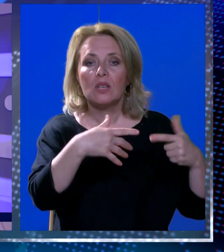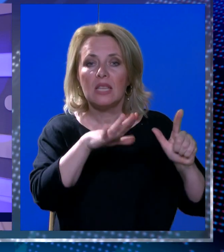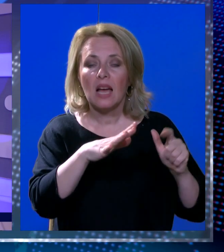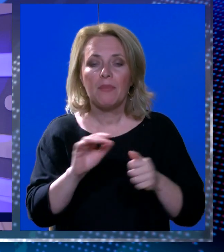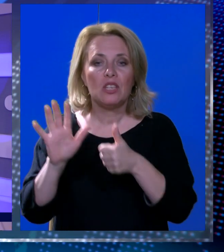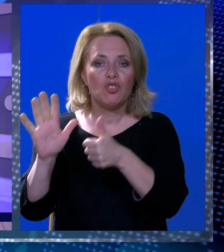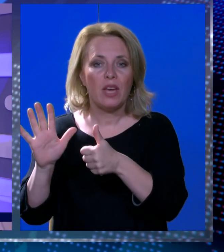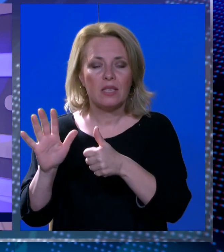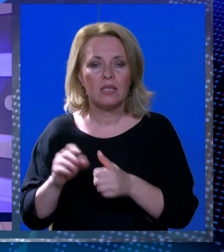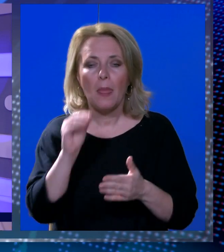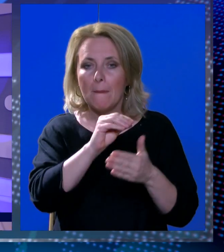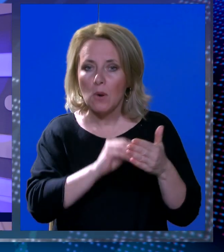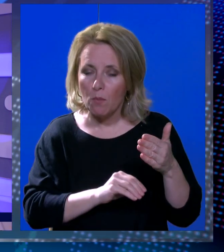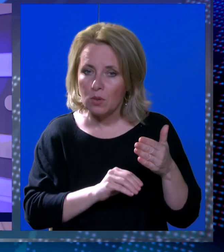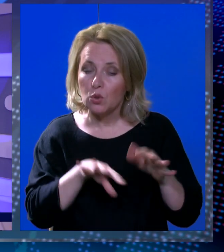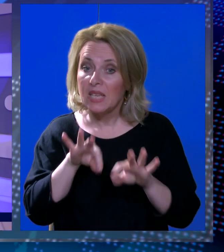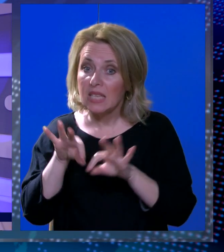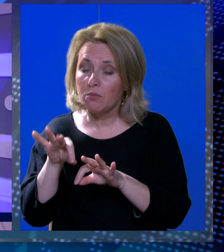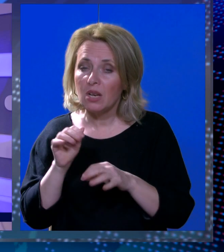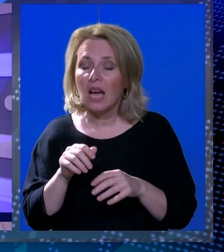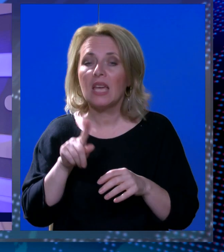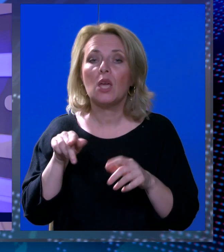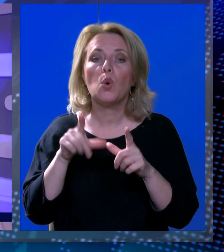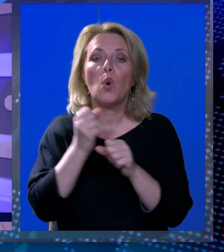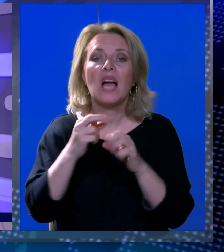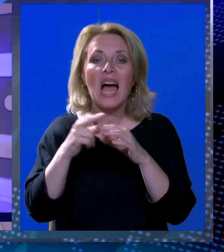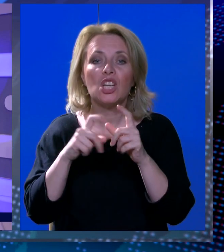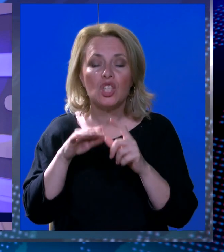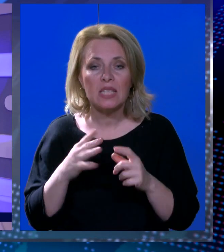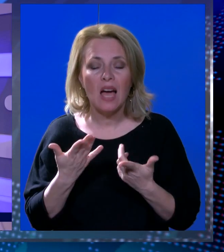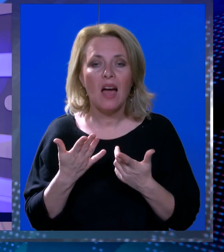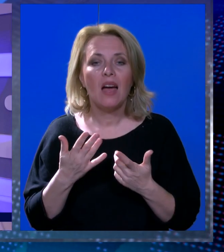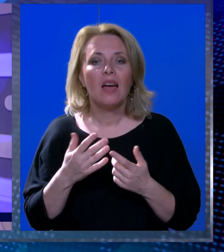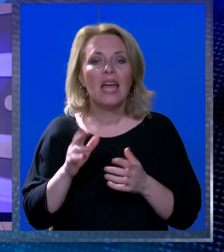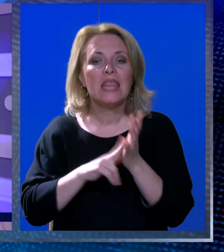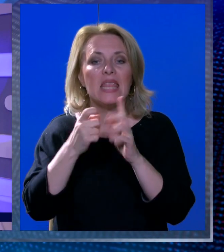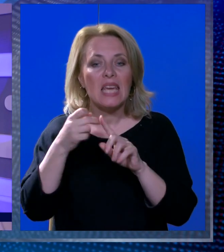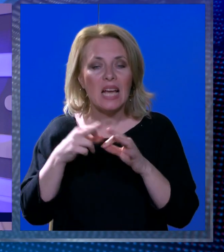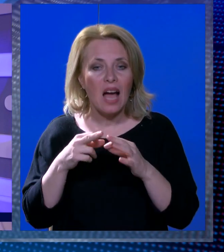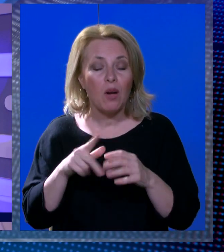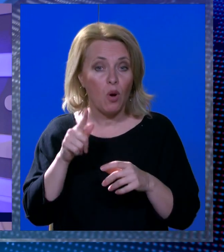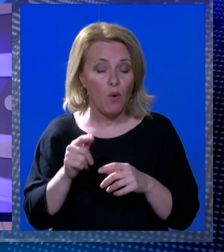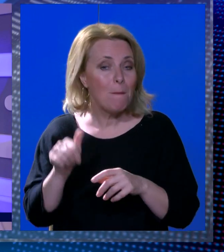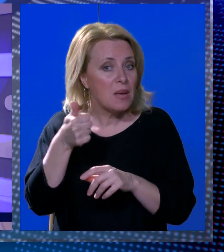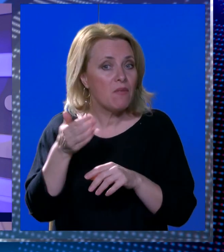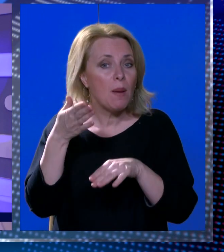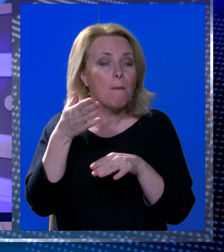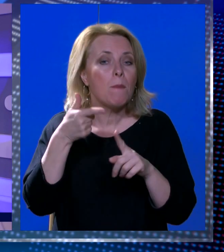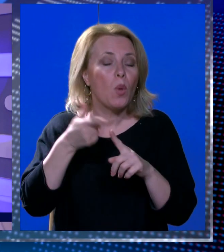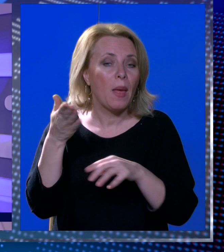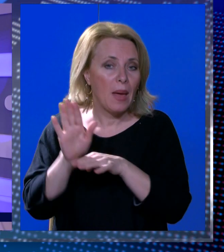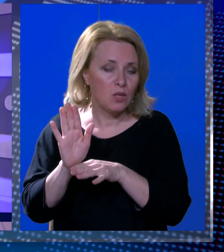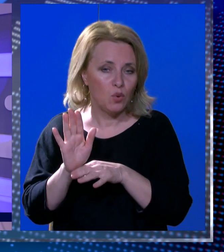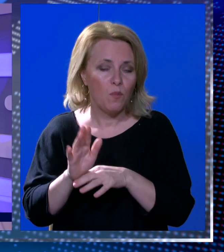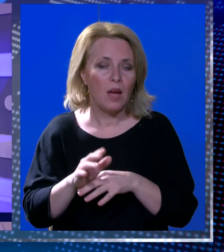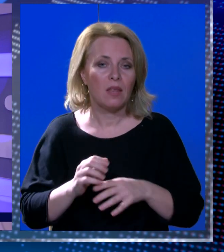Na popisu izbornika je i Jugašica, 17-godišnja Nika Alamat koji je ujedno ovo premjerni nastup na europskom seniorskom